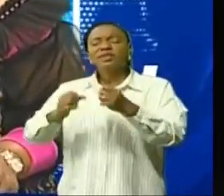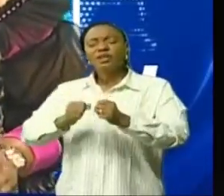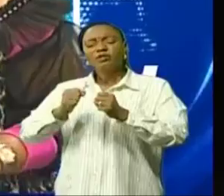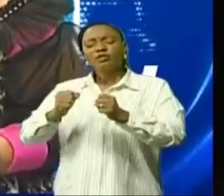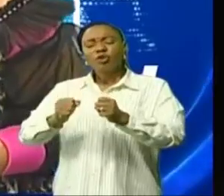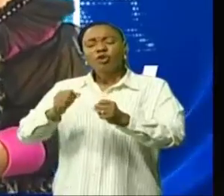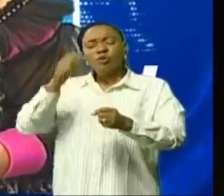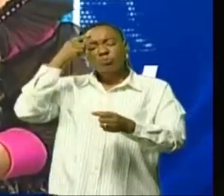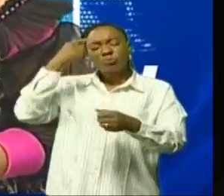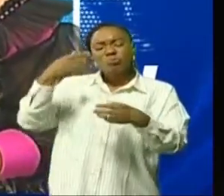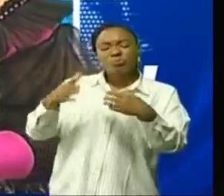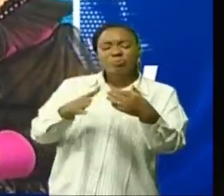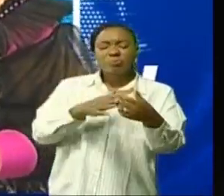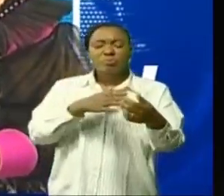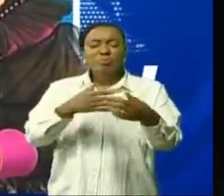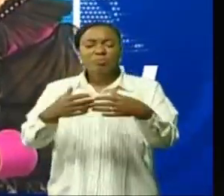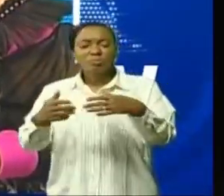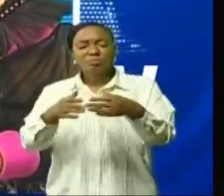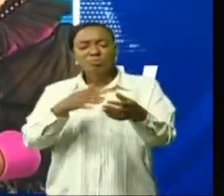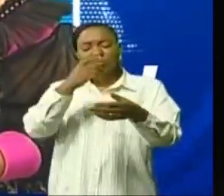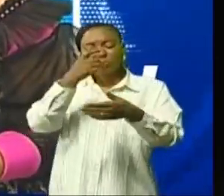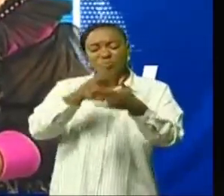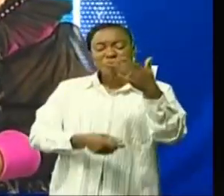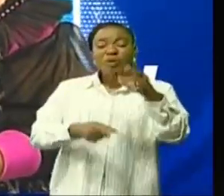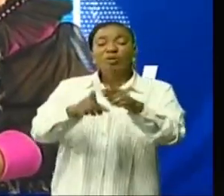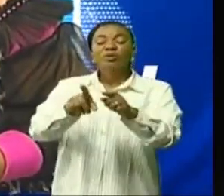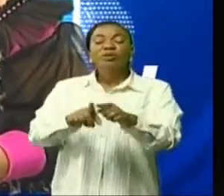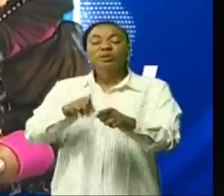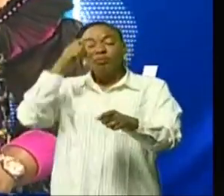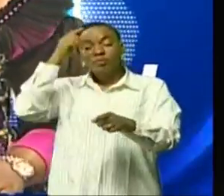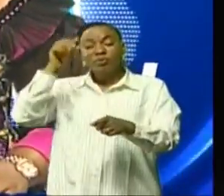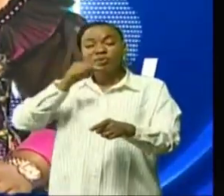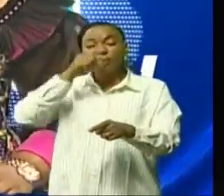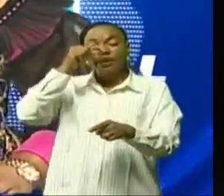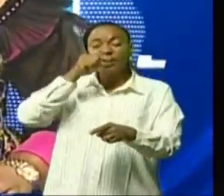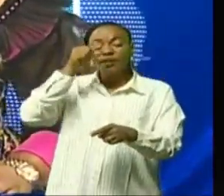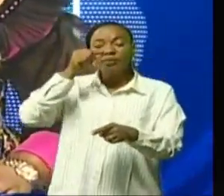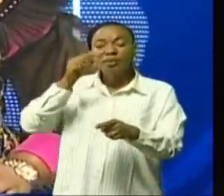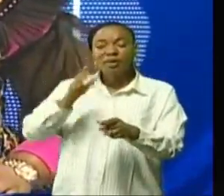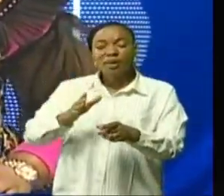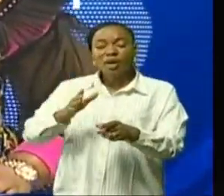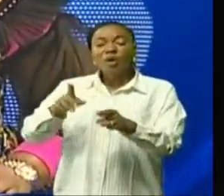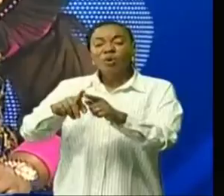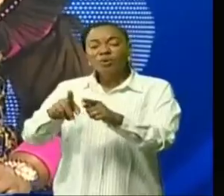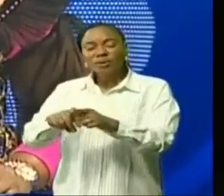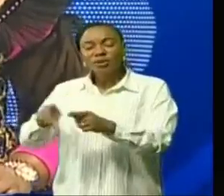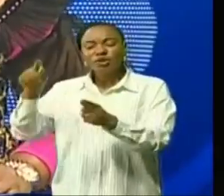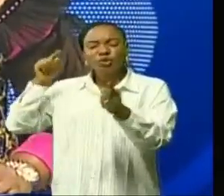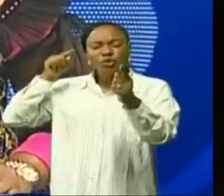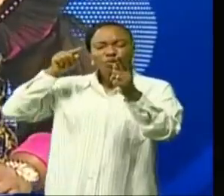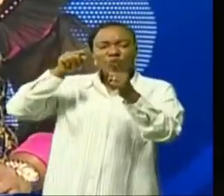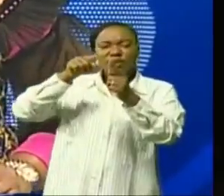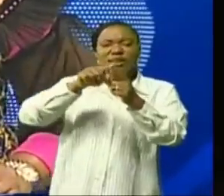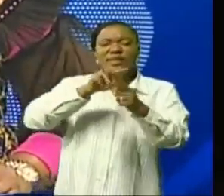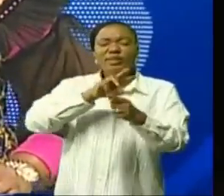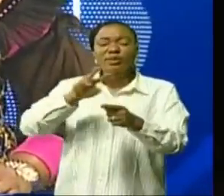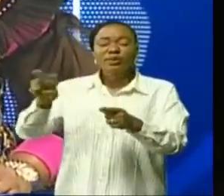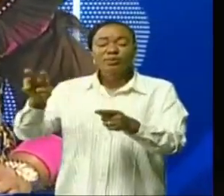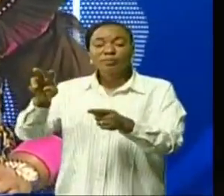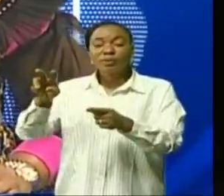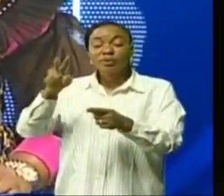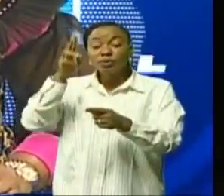légère augmentation, la subvention sur les carburants est maintenue à un niveau allant jusqu'à 2.500